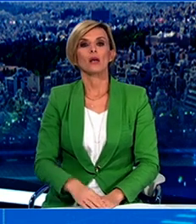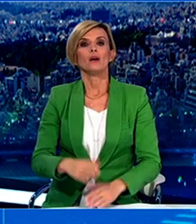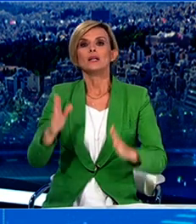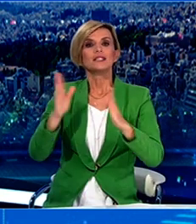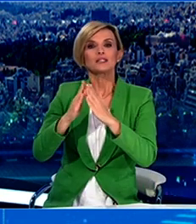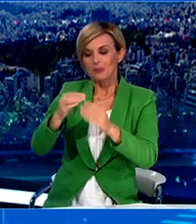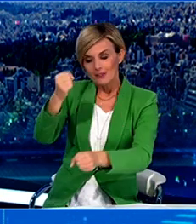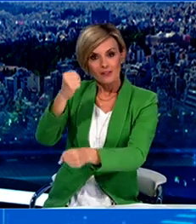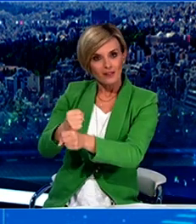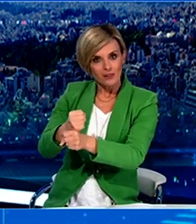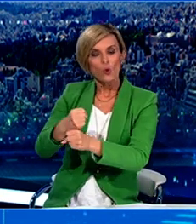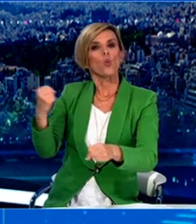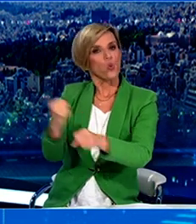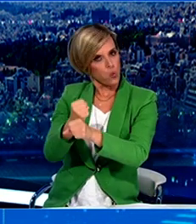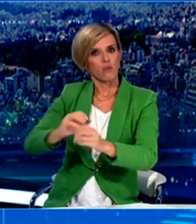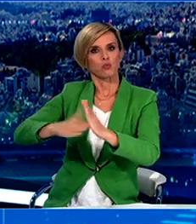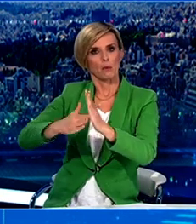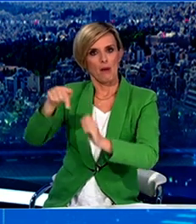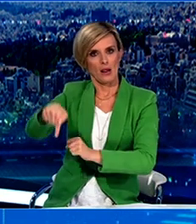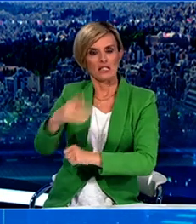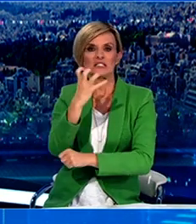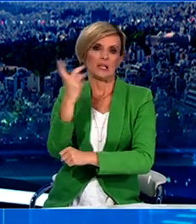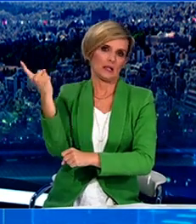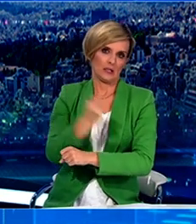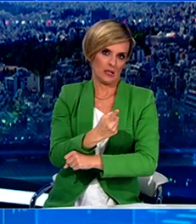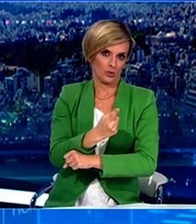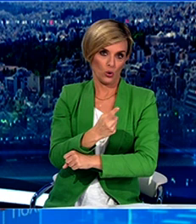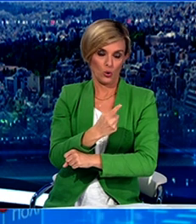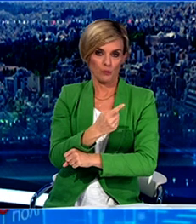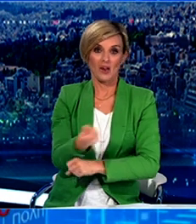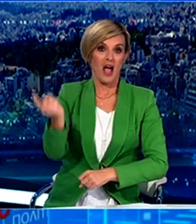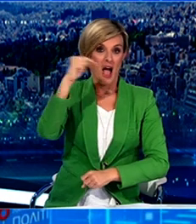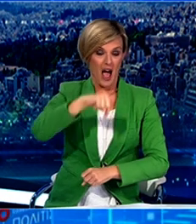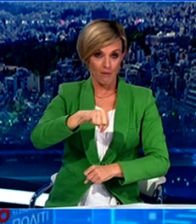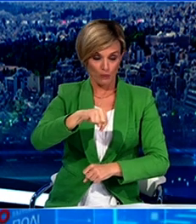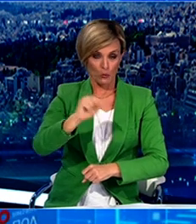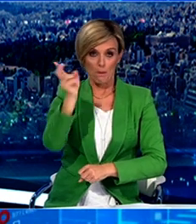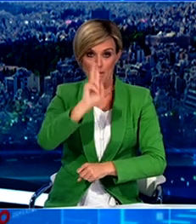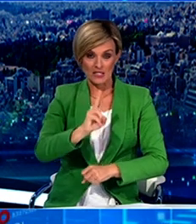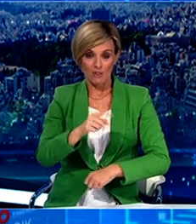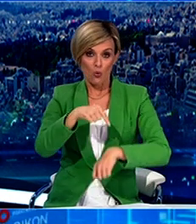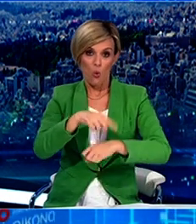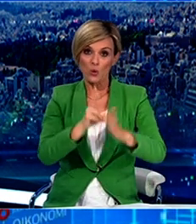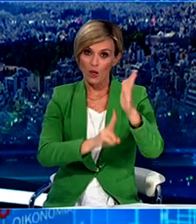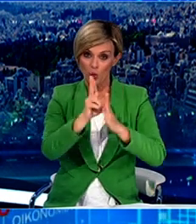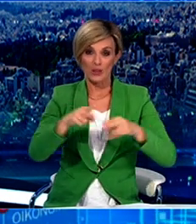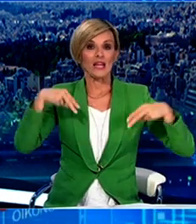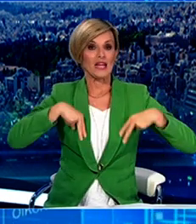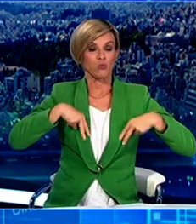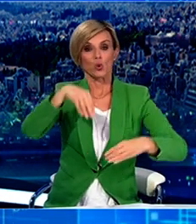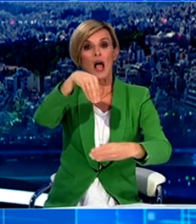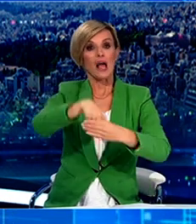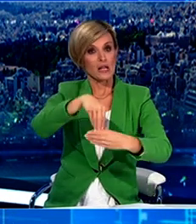ποσοστό 50% για όλες τις ιδιωτικές επιχειρήσεις. Για το δημόσιο σημείο είναι ότι αύριο Παρασκευής στις 12 στο Υπουργείο Σωτερικών ο Αρμόδιος Υπουργός κ.